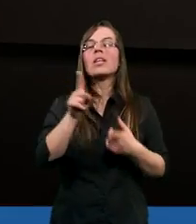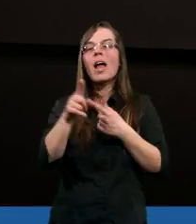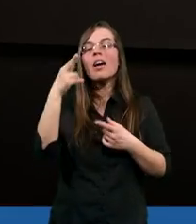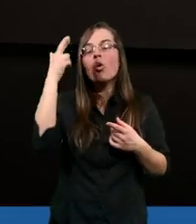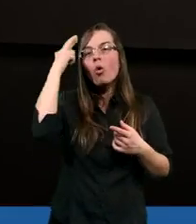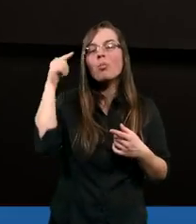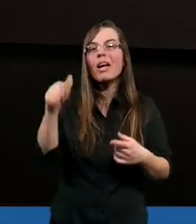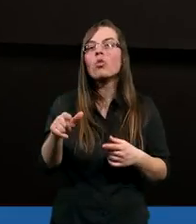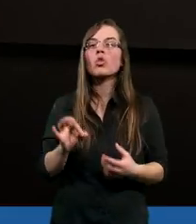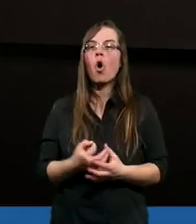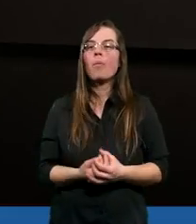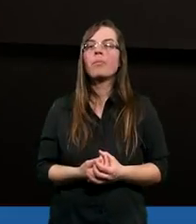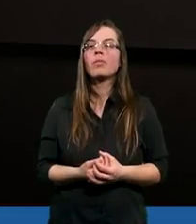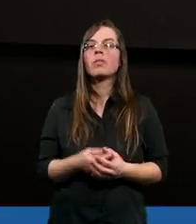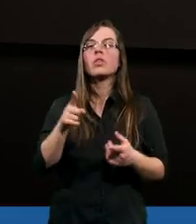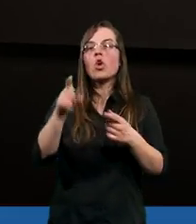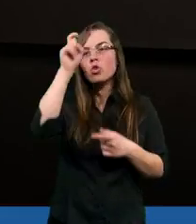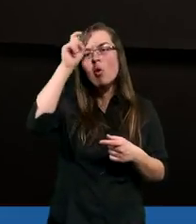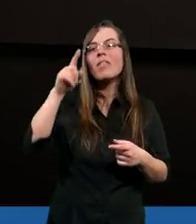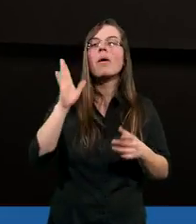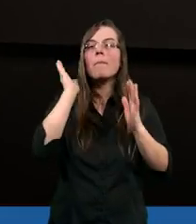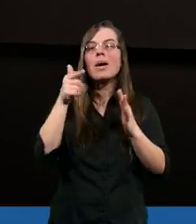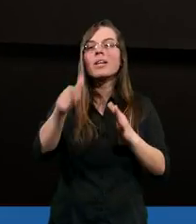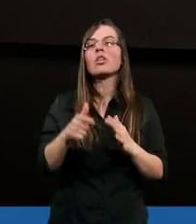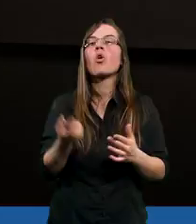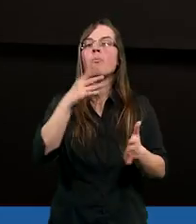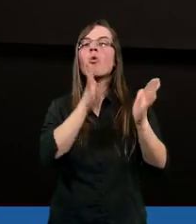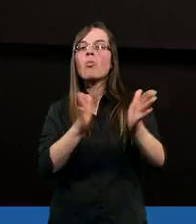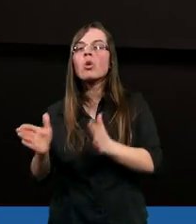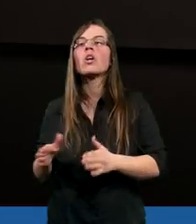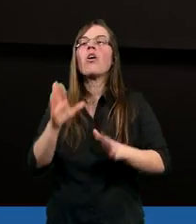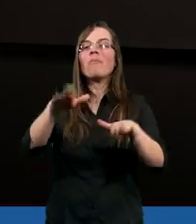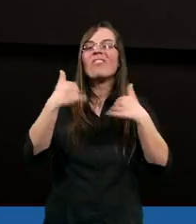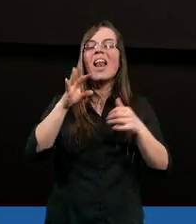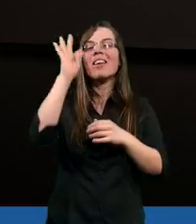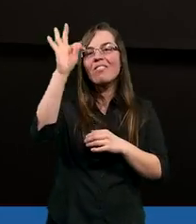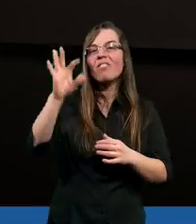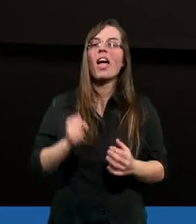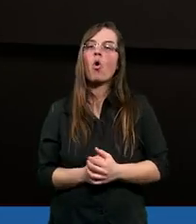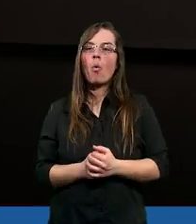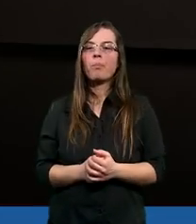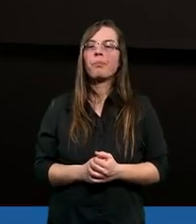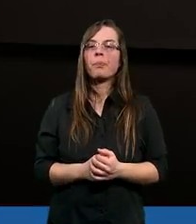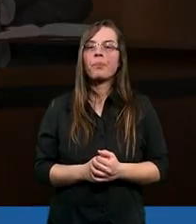rozumiejąc to, to człowiek będzie dążył do podporządkowania się jemu.